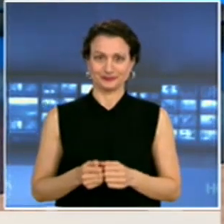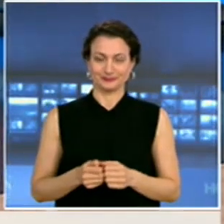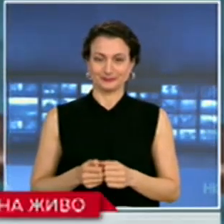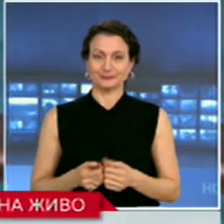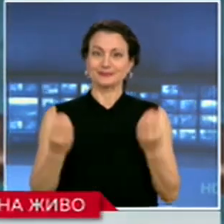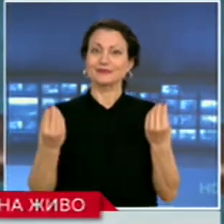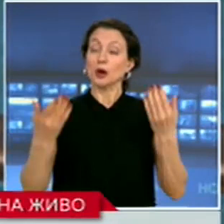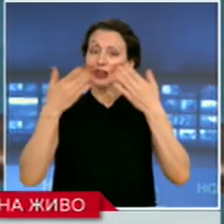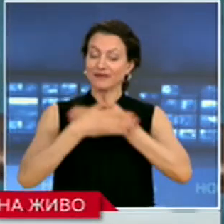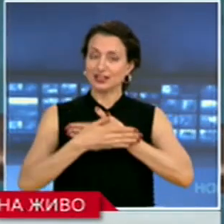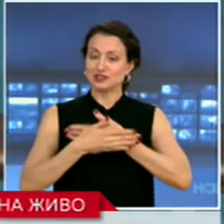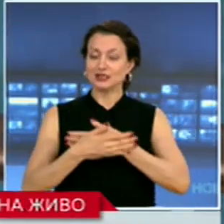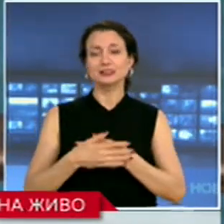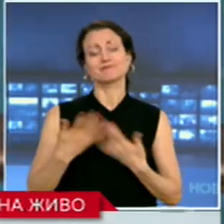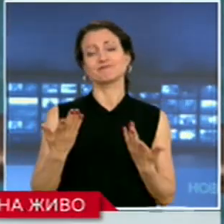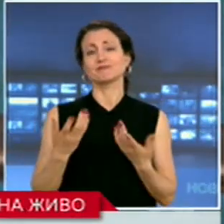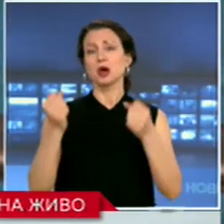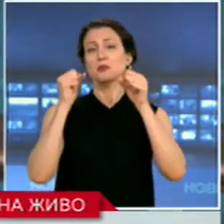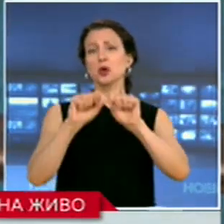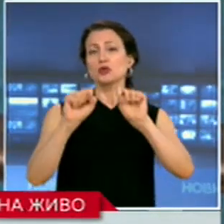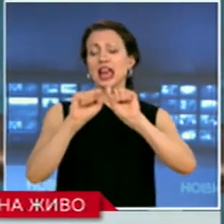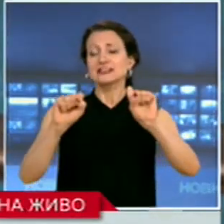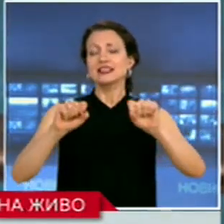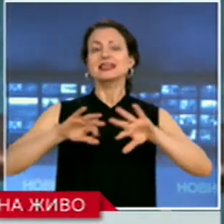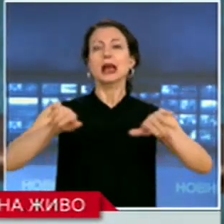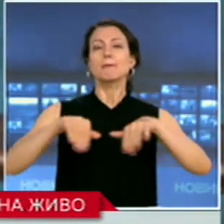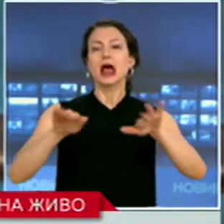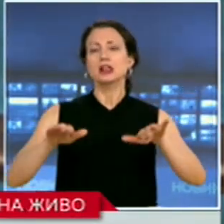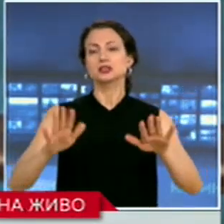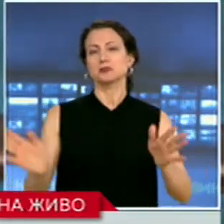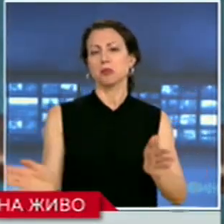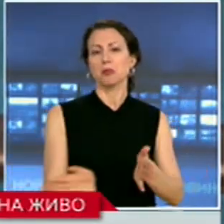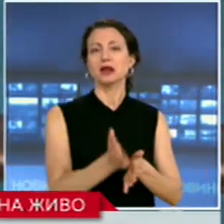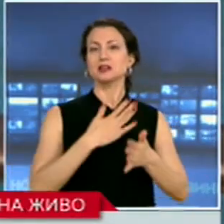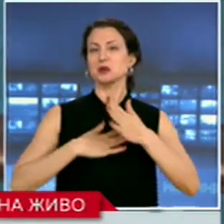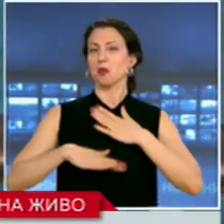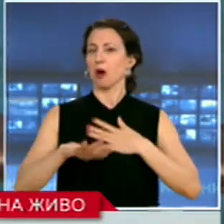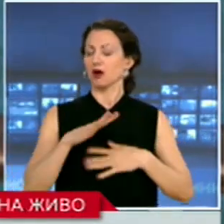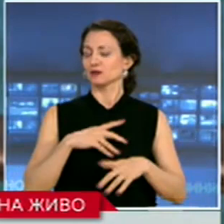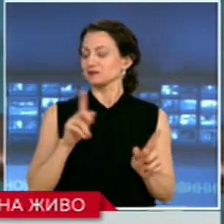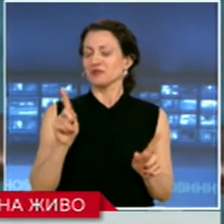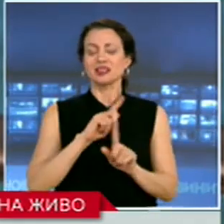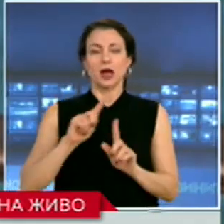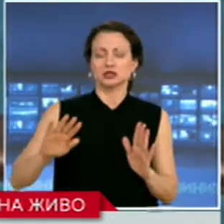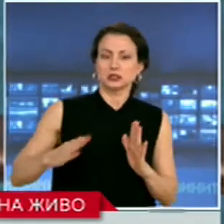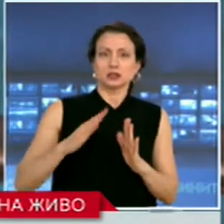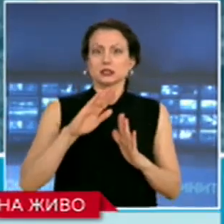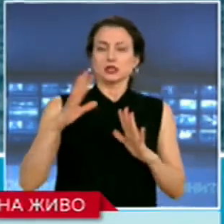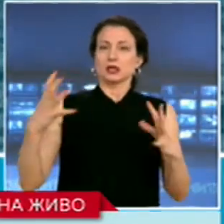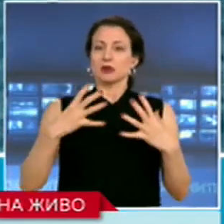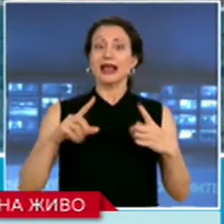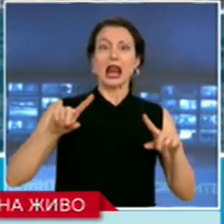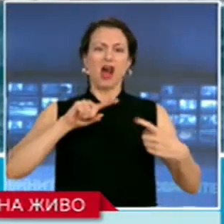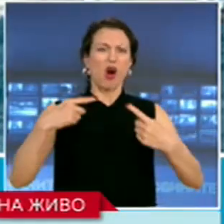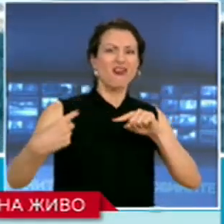Добър вечер. Спокойно премина протестът на плажната ивица, не се стигна до ескалация на напрежението или до конфликти, както